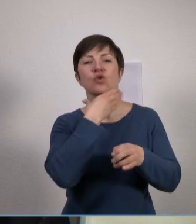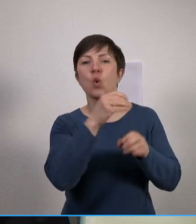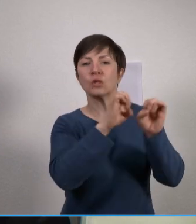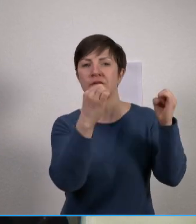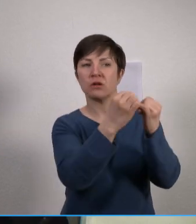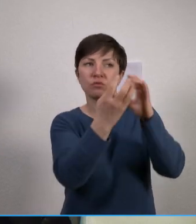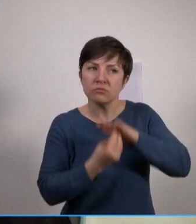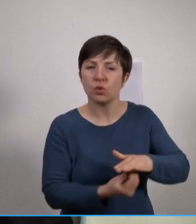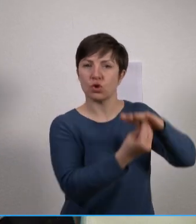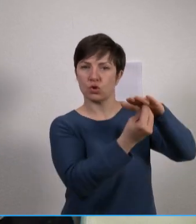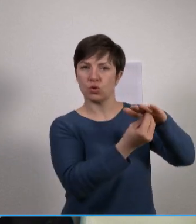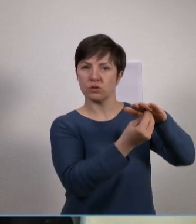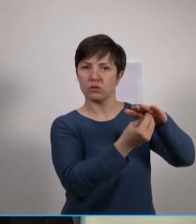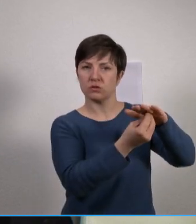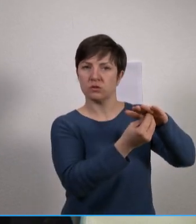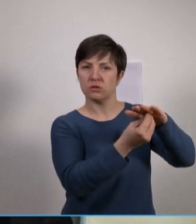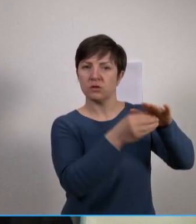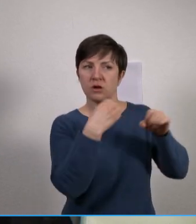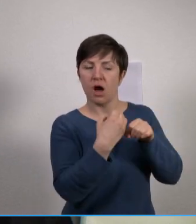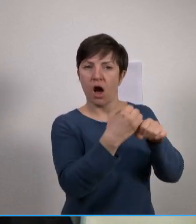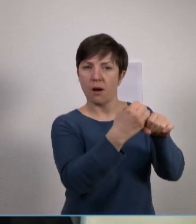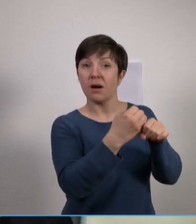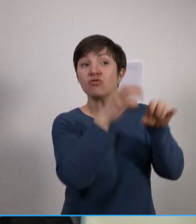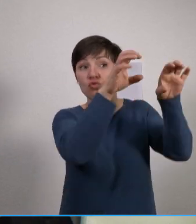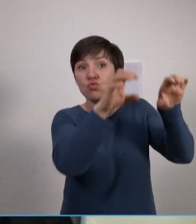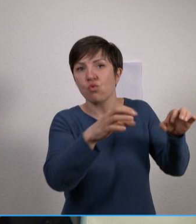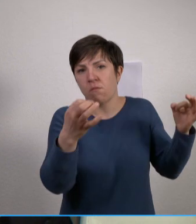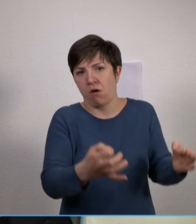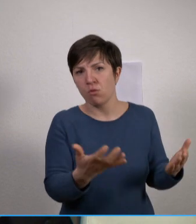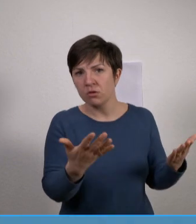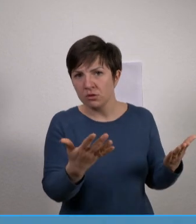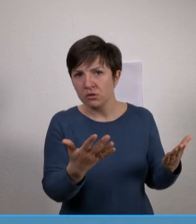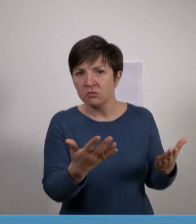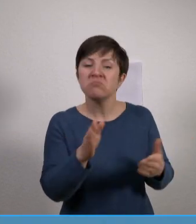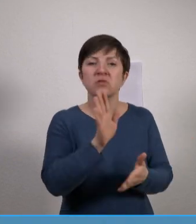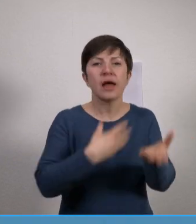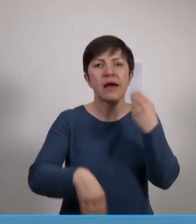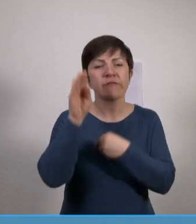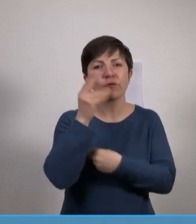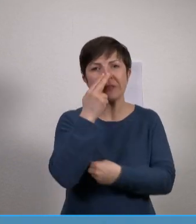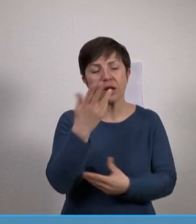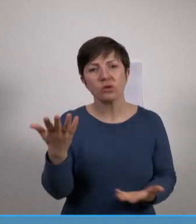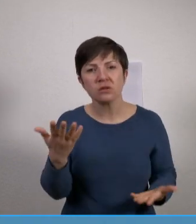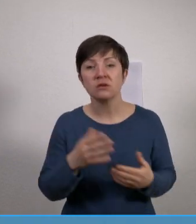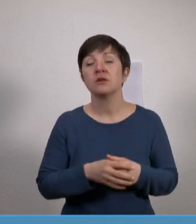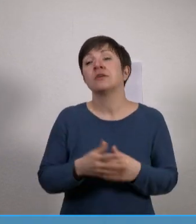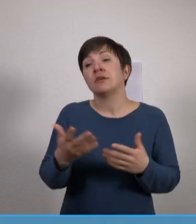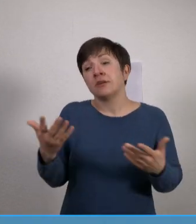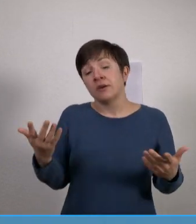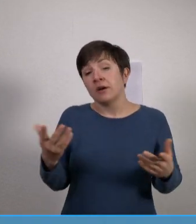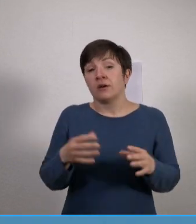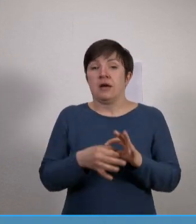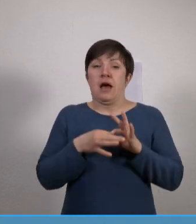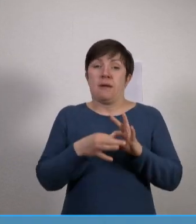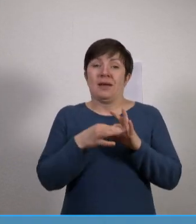wahrscheinlich auch ein strukturiertes Arbeiten jedenfalls am Anfang unmöglich gemacht haben? Ja gut, das bedingt sich durch die Art der Einsätze,